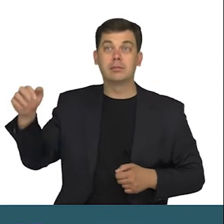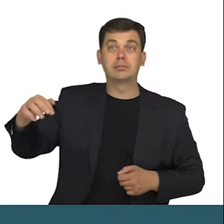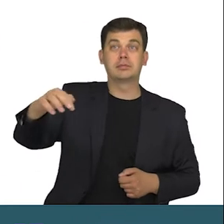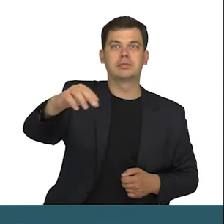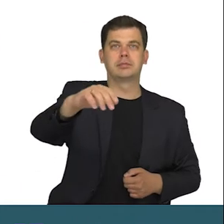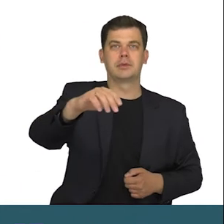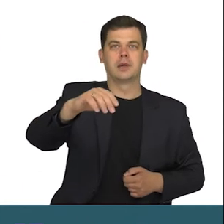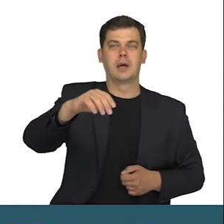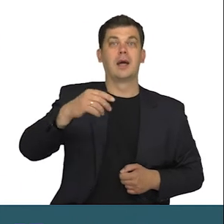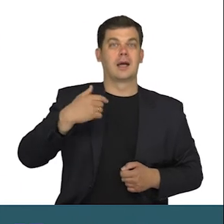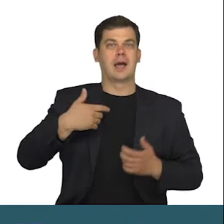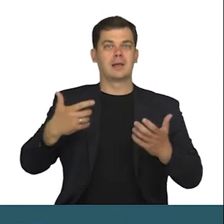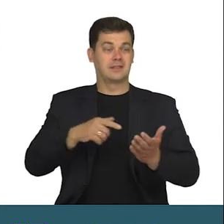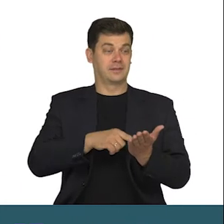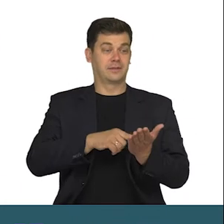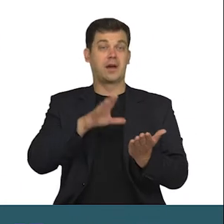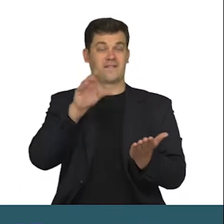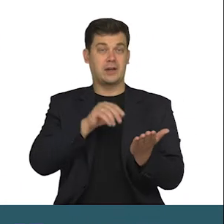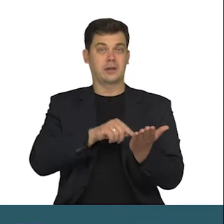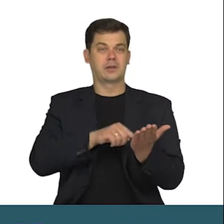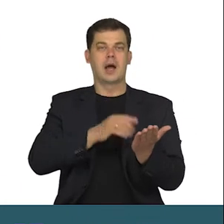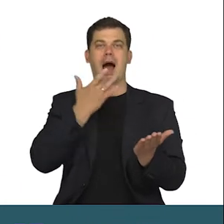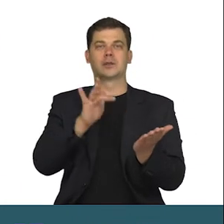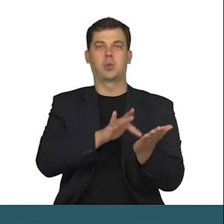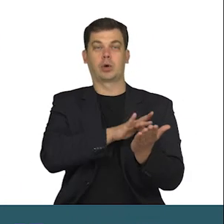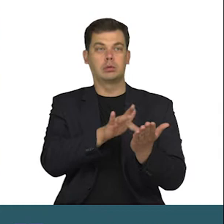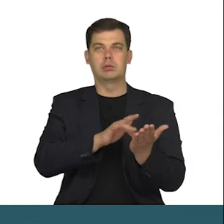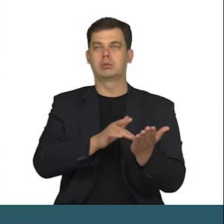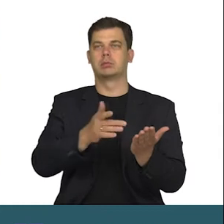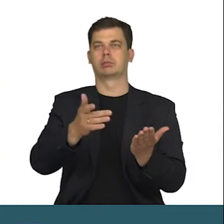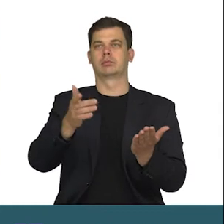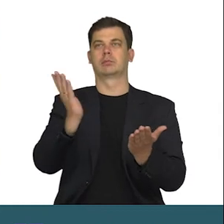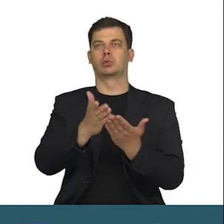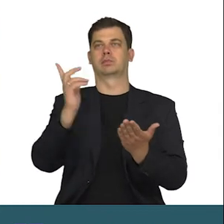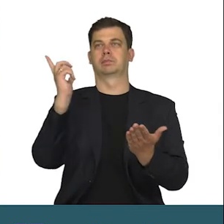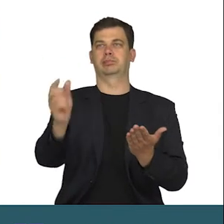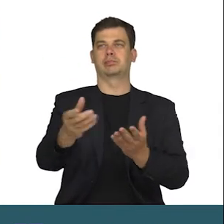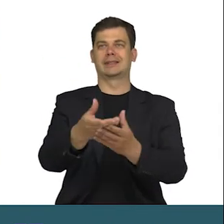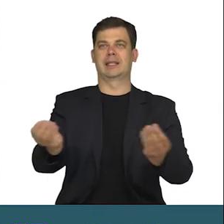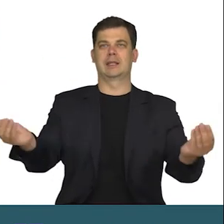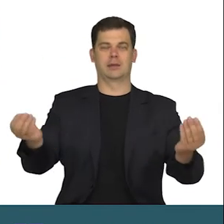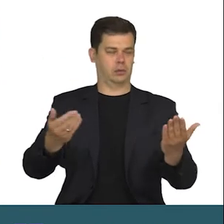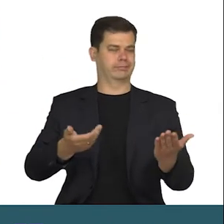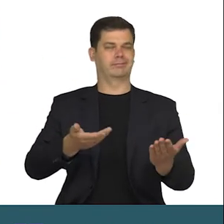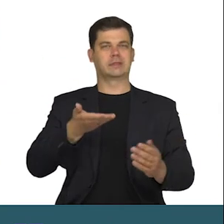Zanim wpiszę do wygaszonego już aparatu hasło, do mojego obiektu już zazwyczaj nie ma.